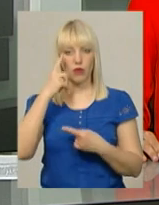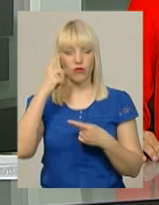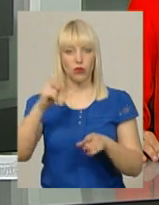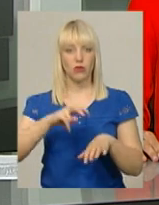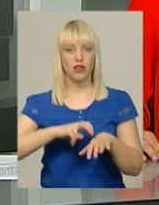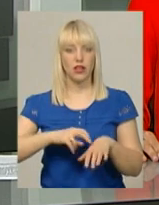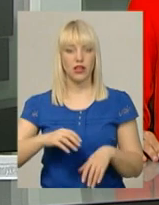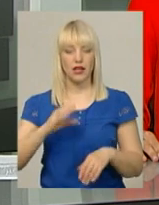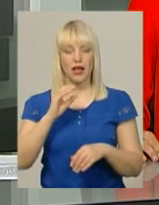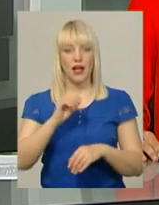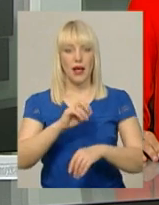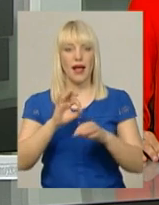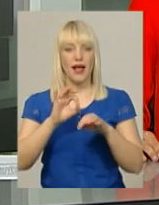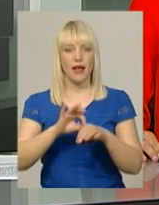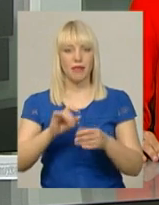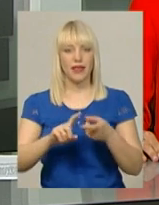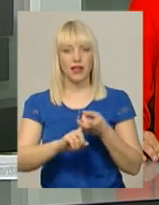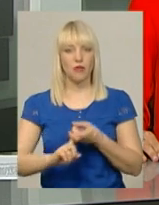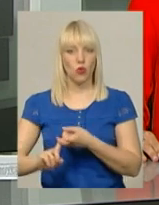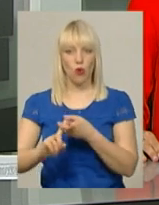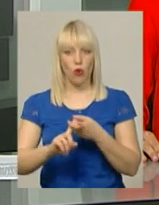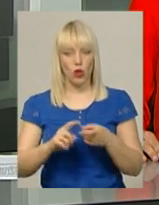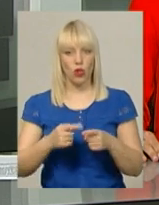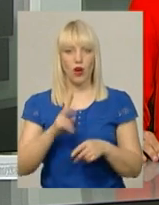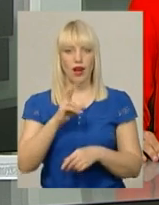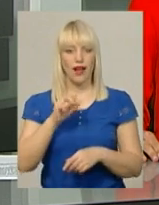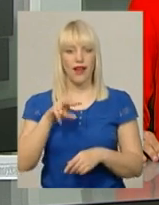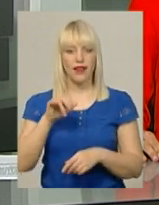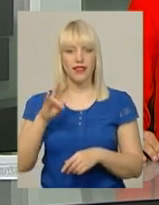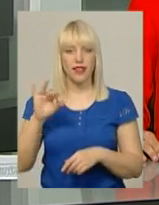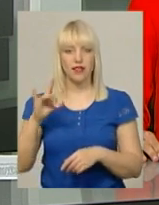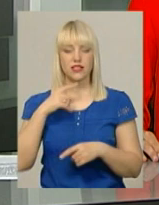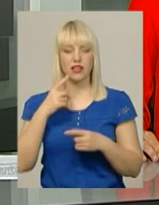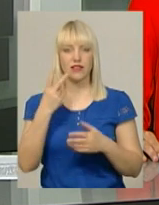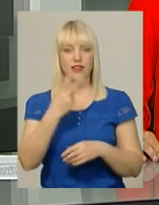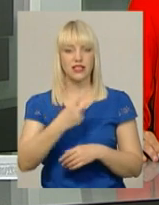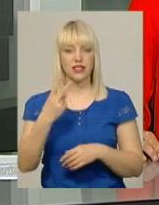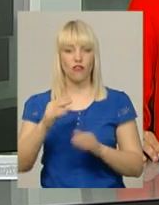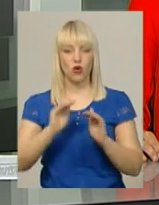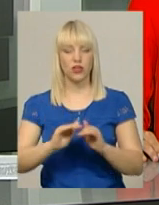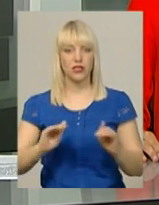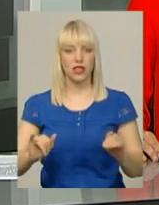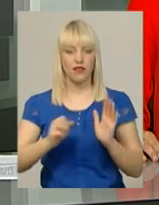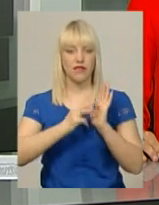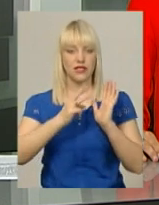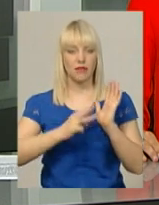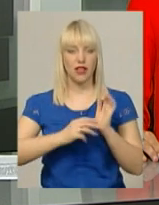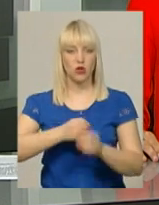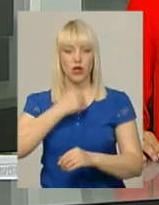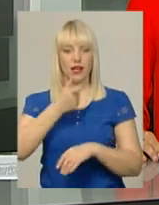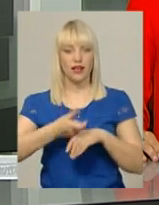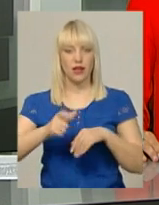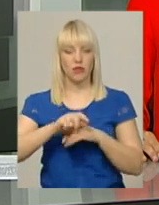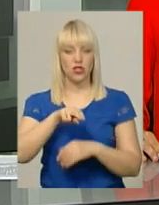обласного лабораторного центру МОЗ України Лариса Калінер, серед інфікованих 22 дітей та 18 дорослих. Найбільше хворих в